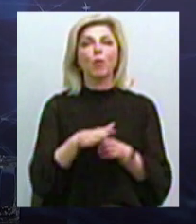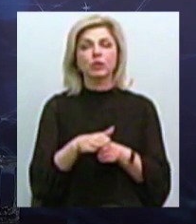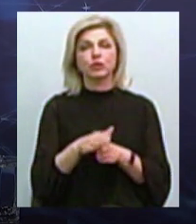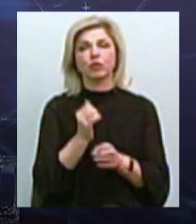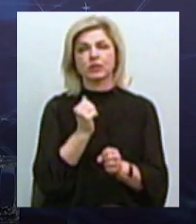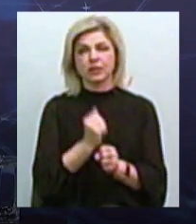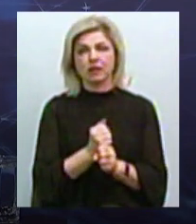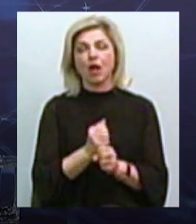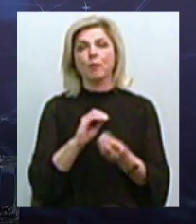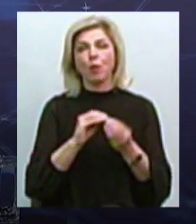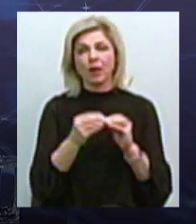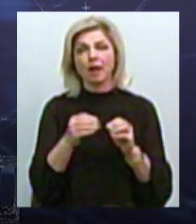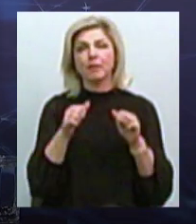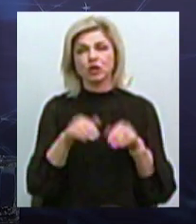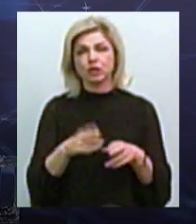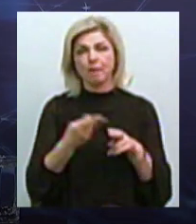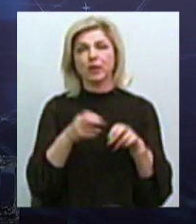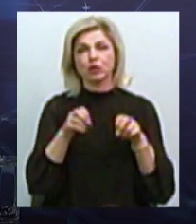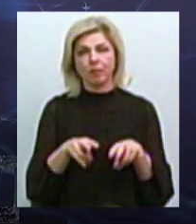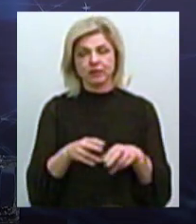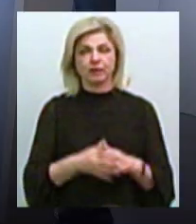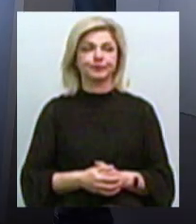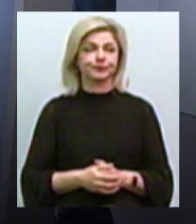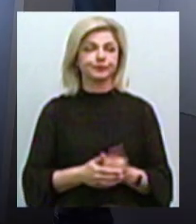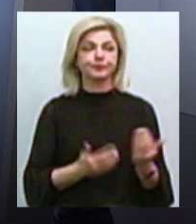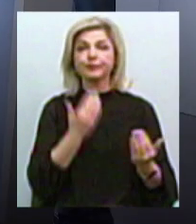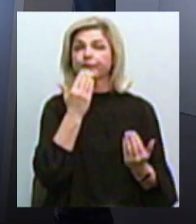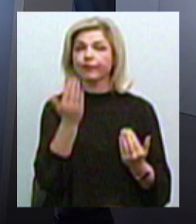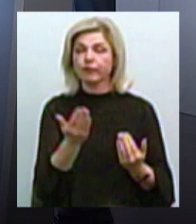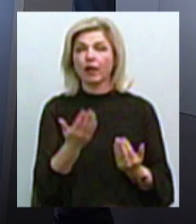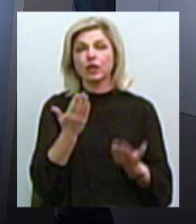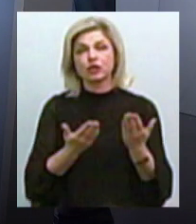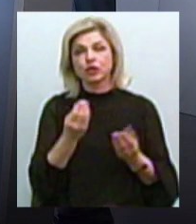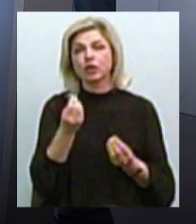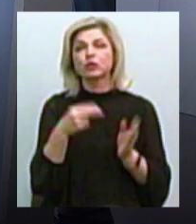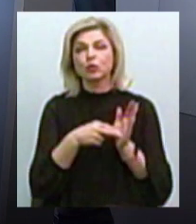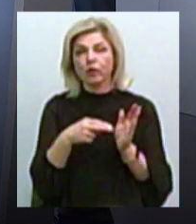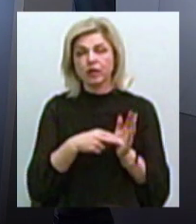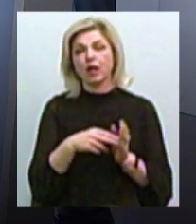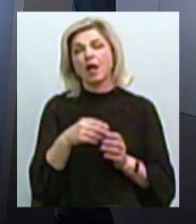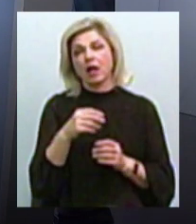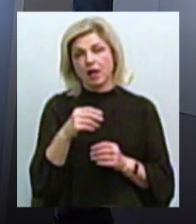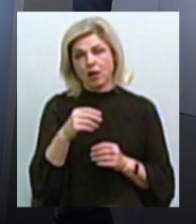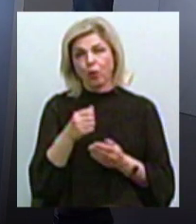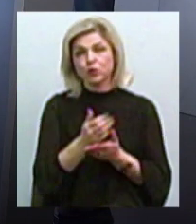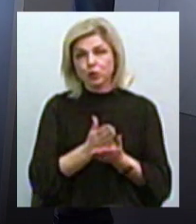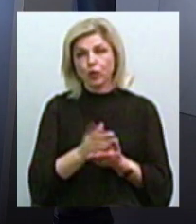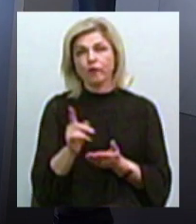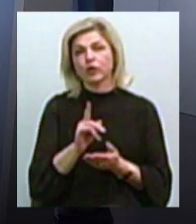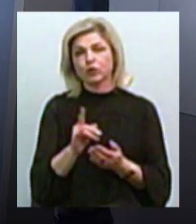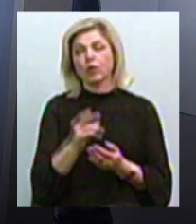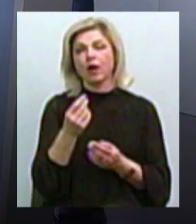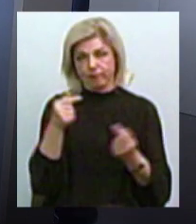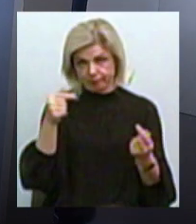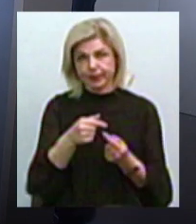проблема безпеки. А як на вашу думку, Володимир Вікторович, відповідає вартість проїзду послугам, що надаються у Миколаївському